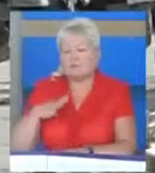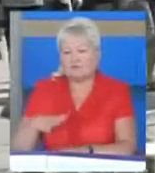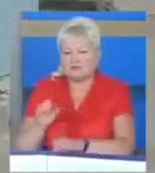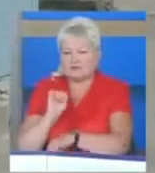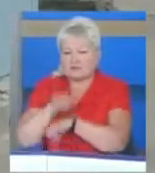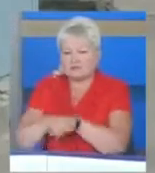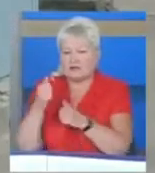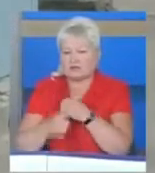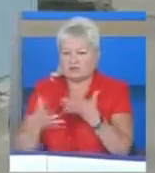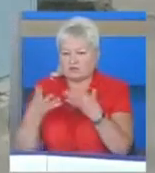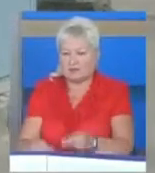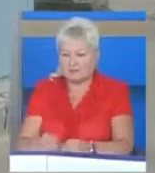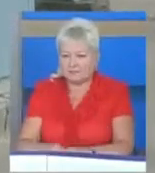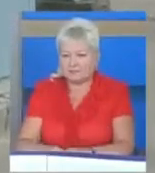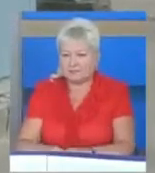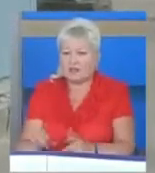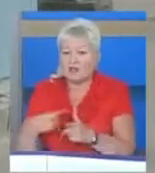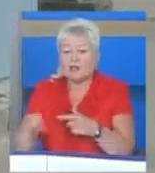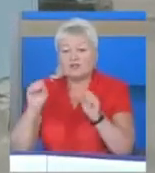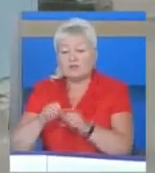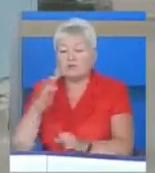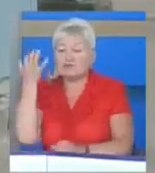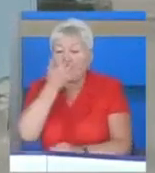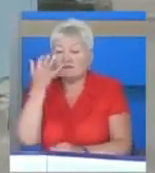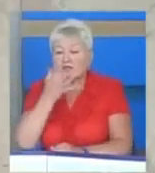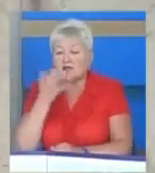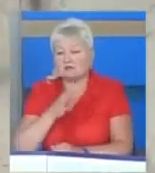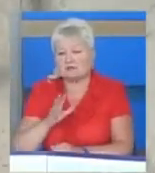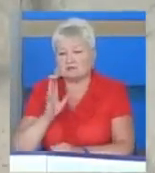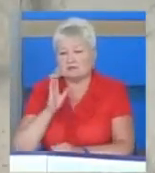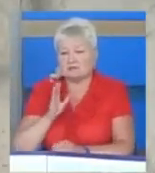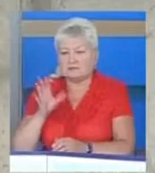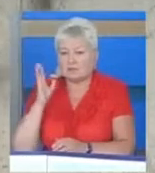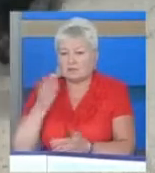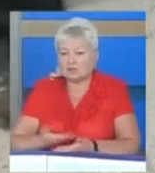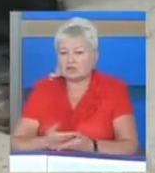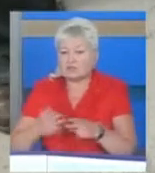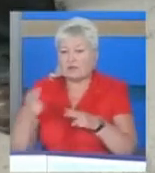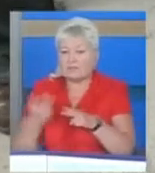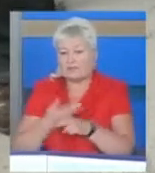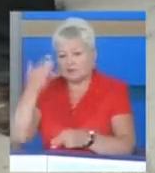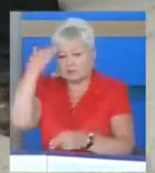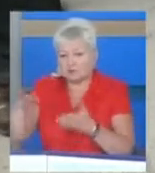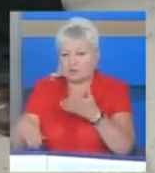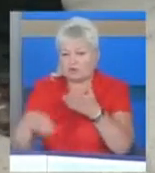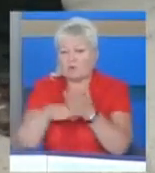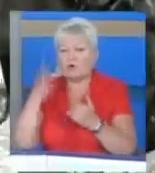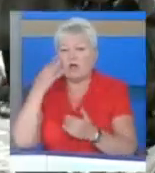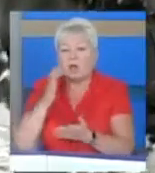щодня. Чи може незрячий обійтися без сторонньої допомоги, коли їде у громадському транспорті?